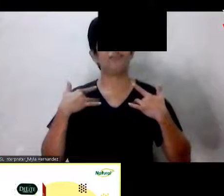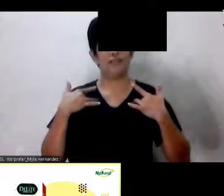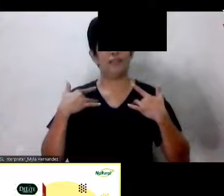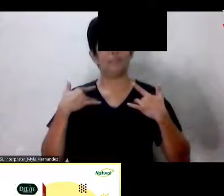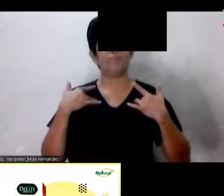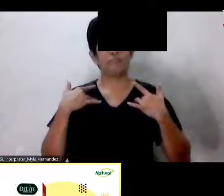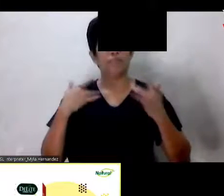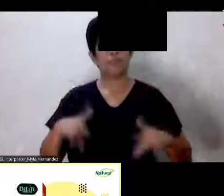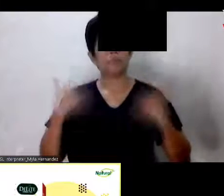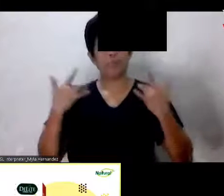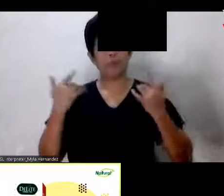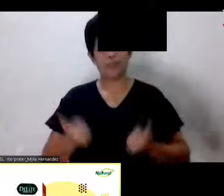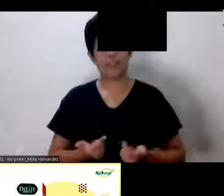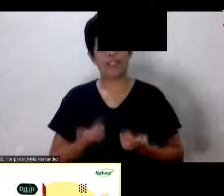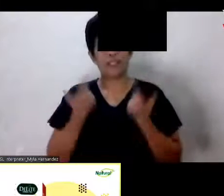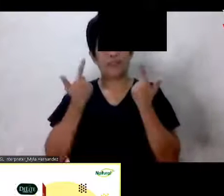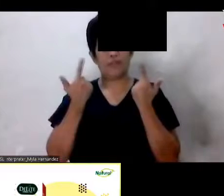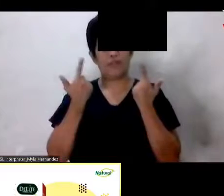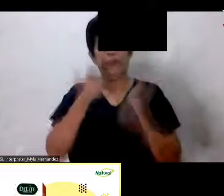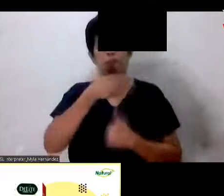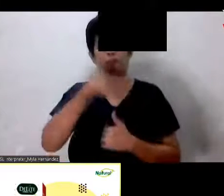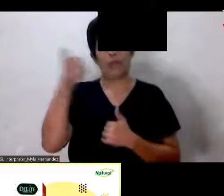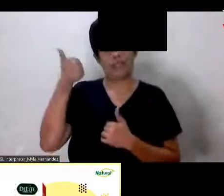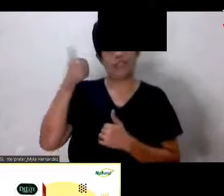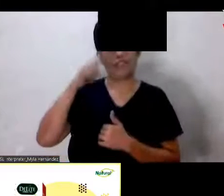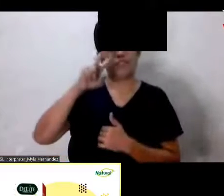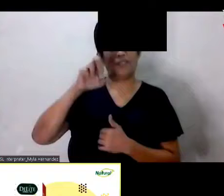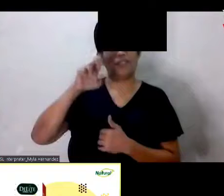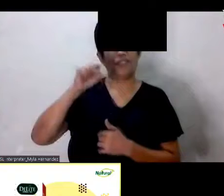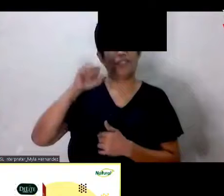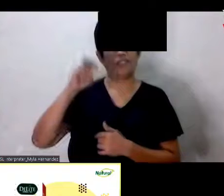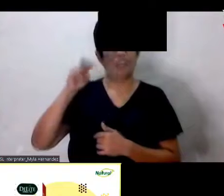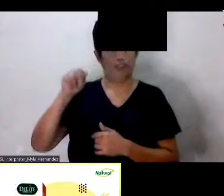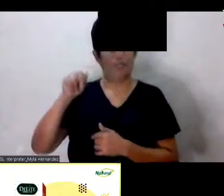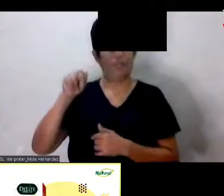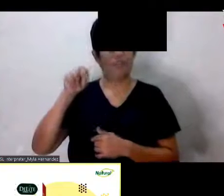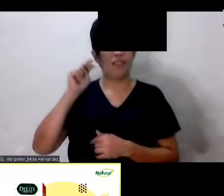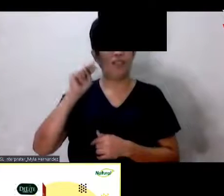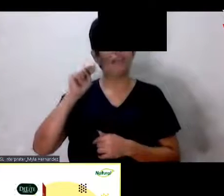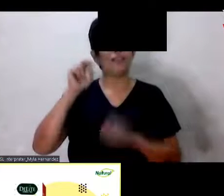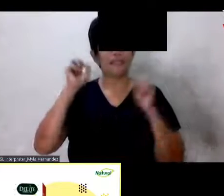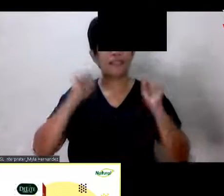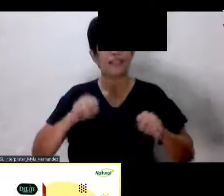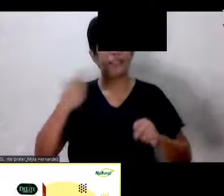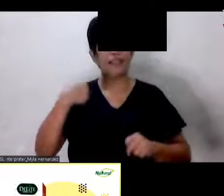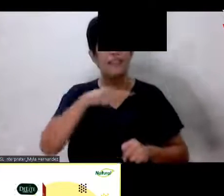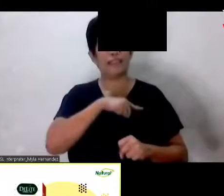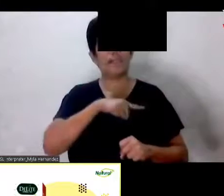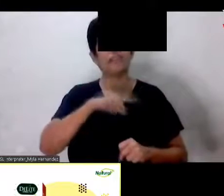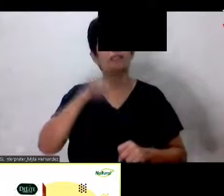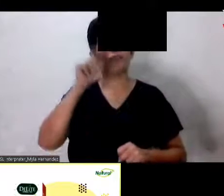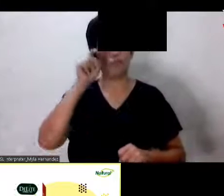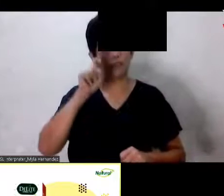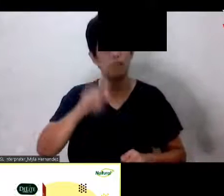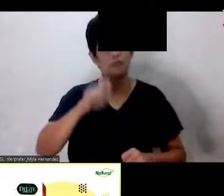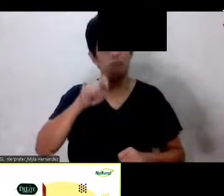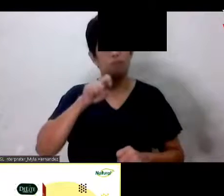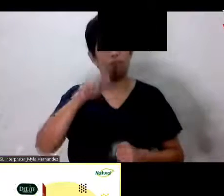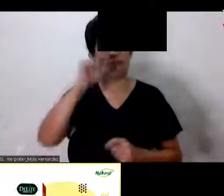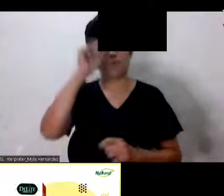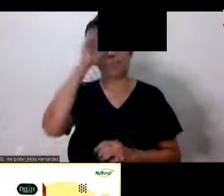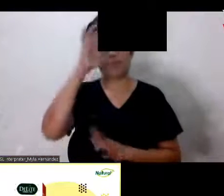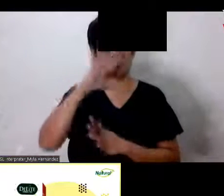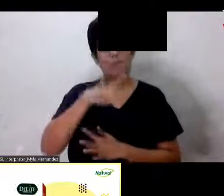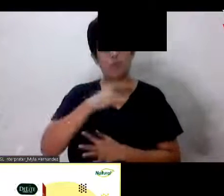best version na kaya natin Okay Yan ang gusto nilang tandaan Natin na Bagamat